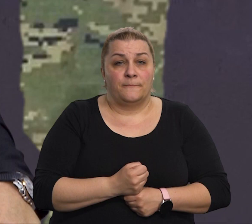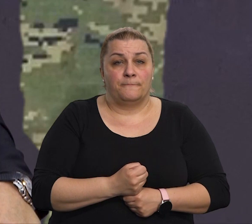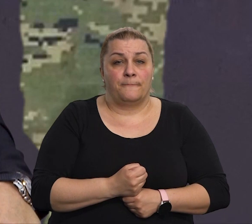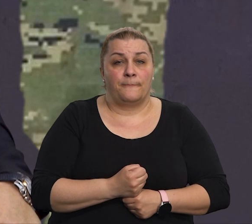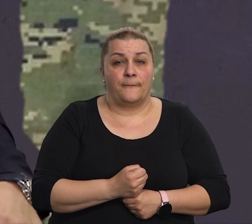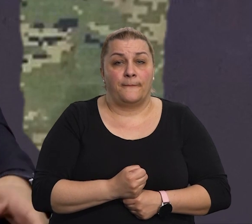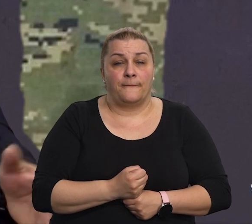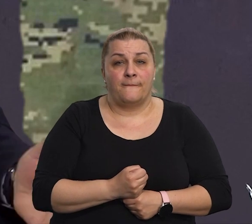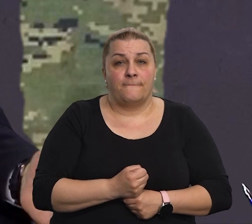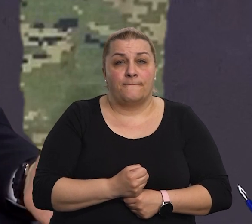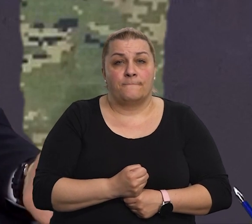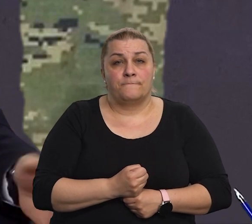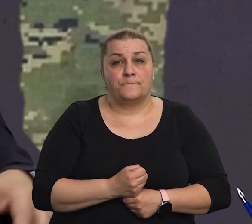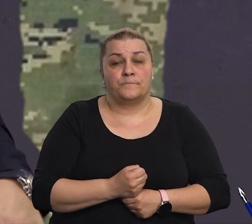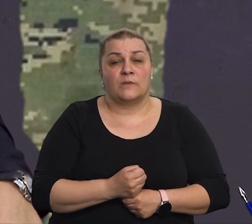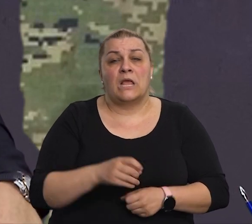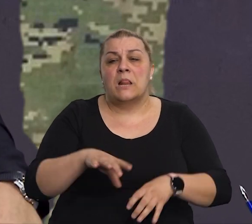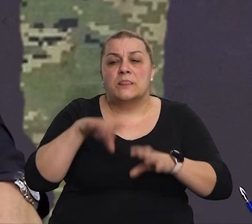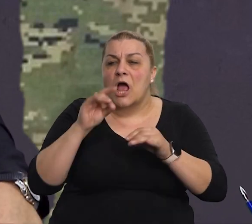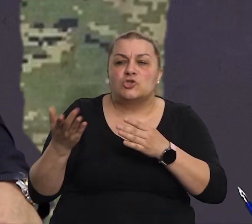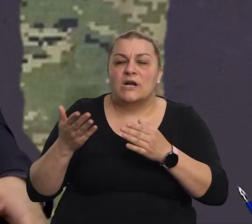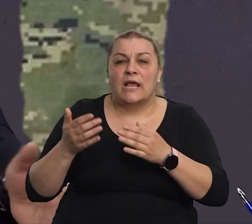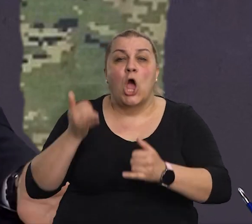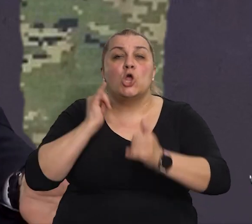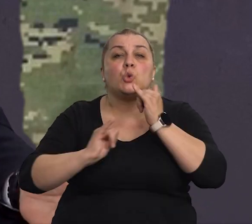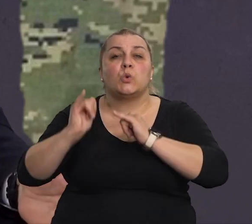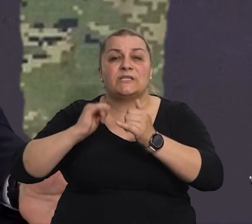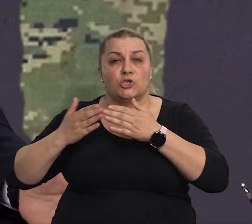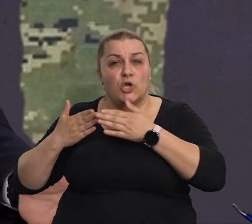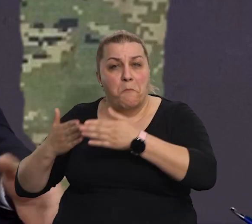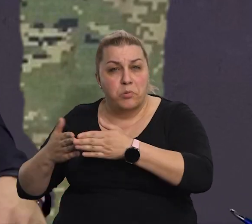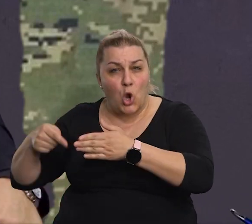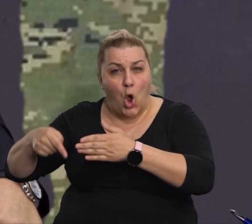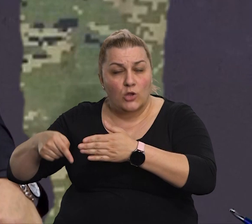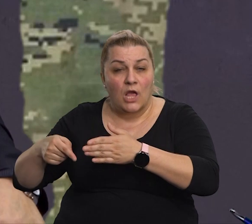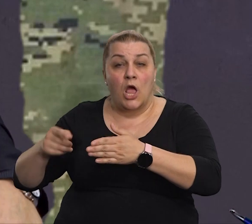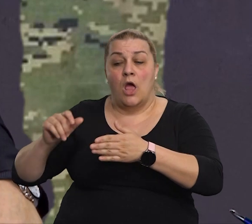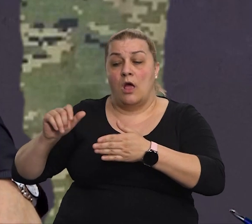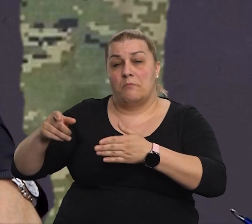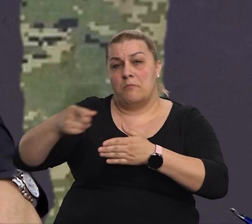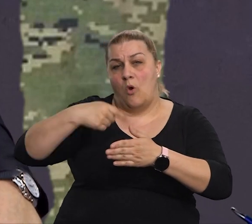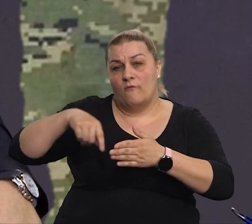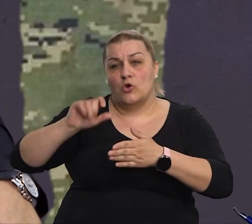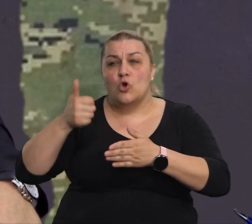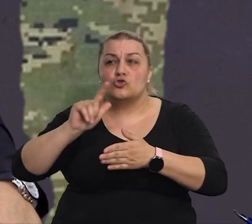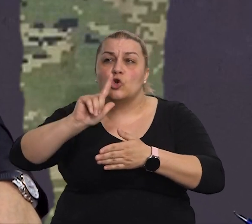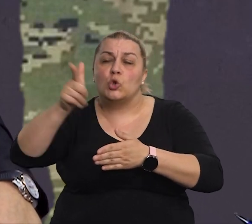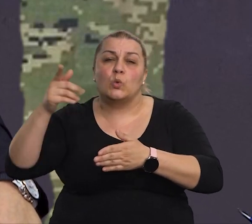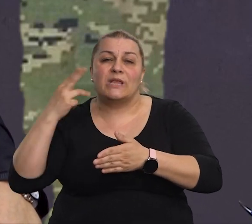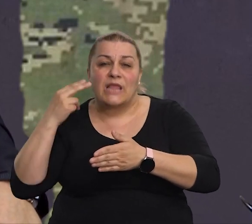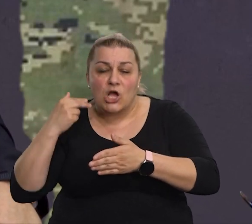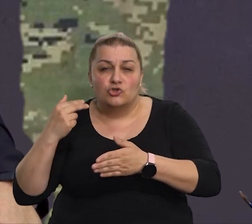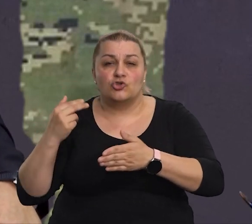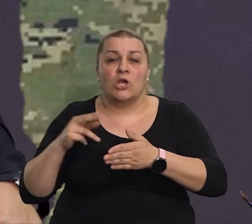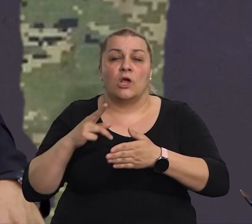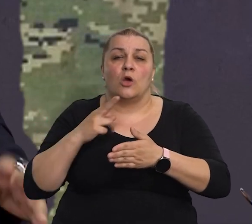naši neki turistički brod, koji je bilo nas je, ukrcala se još nekih dječkih, naših suboraca, koji